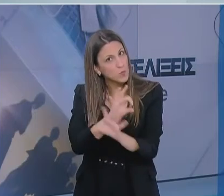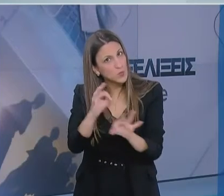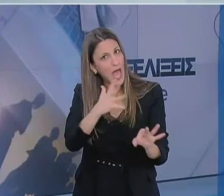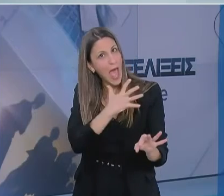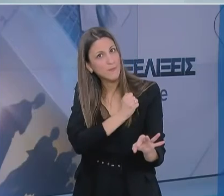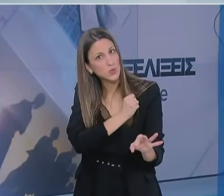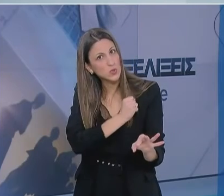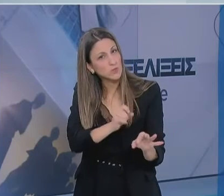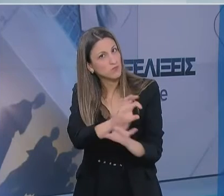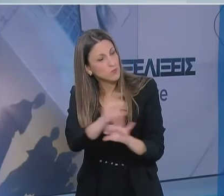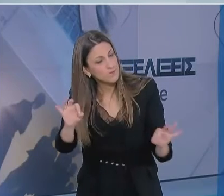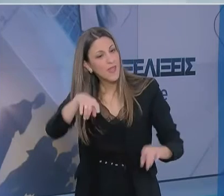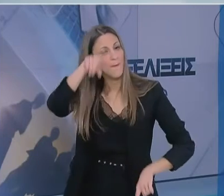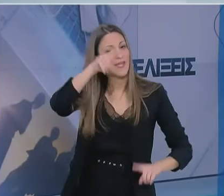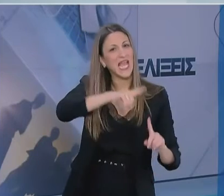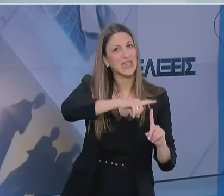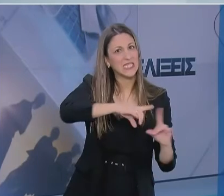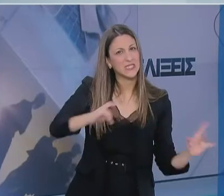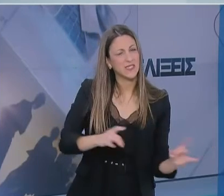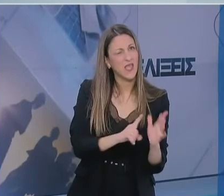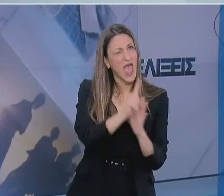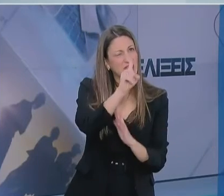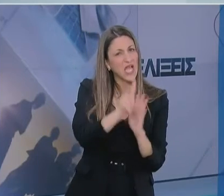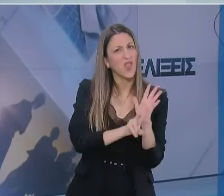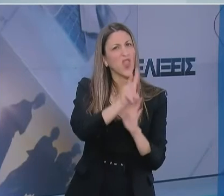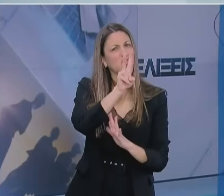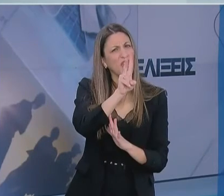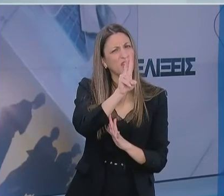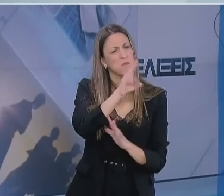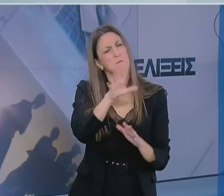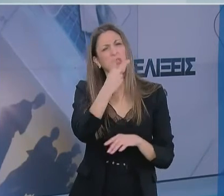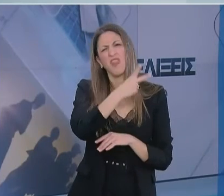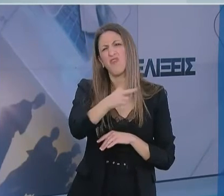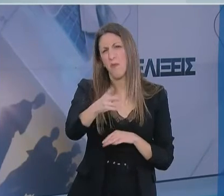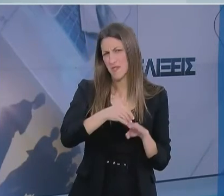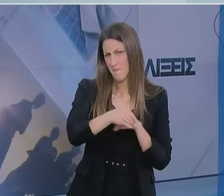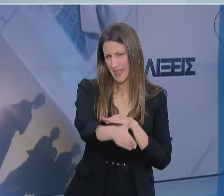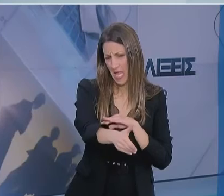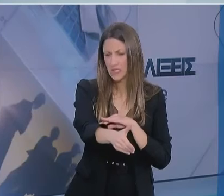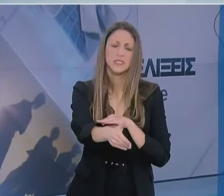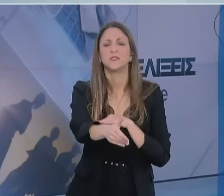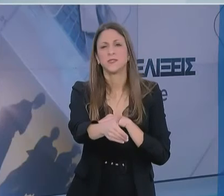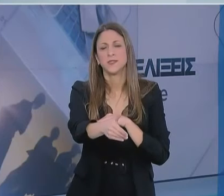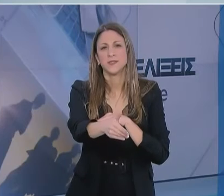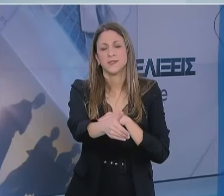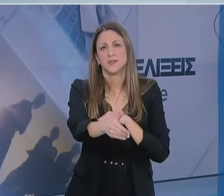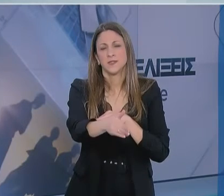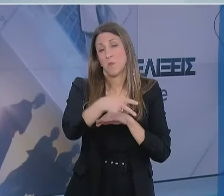τους. Υπάρχουν τεστ λοιπόν που μετά την 11η, 12η, τις δύο βδομάδες να πω ένα απλό